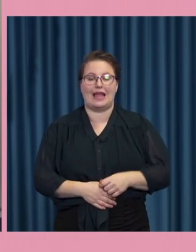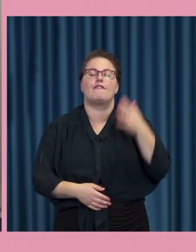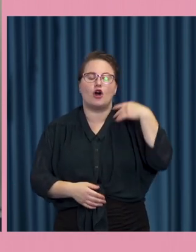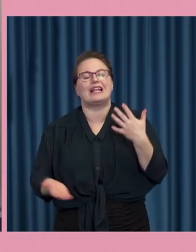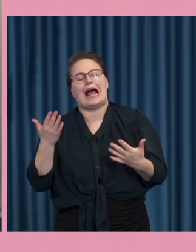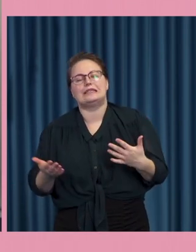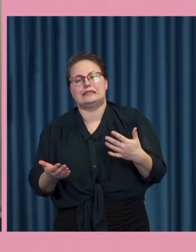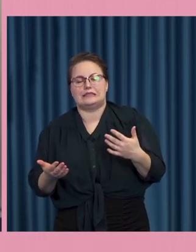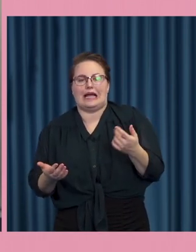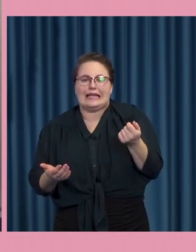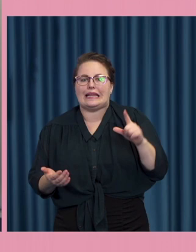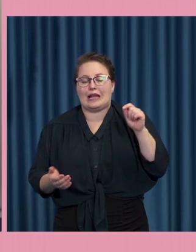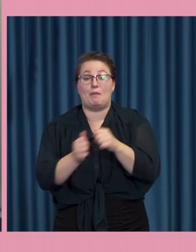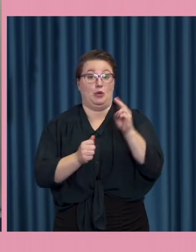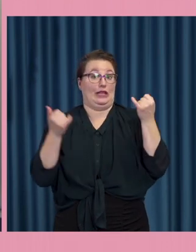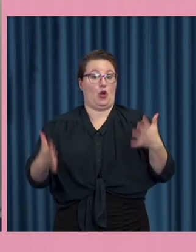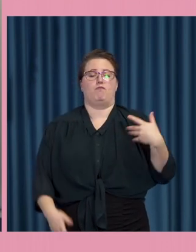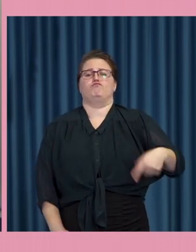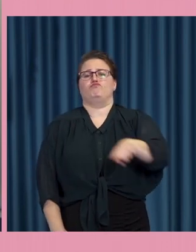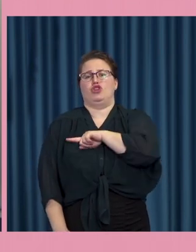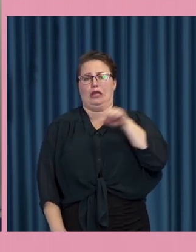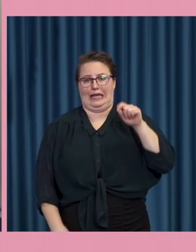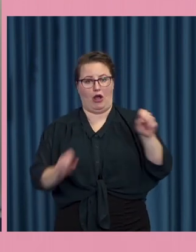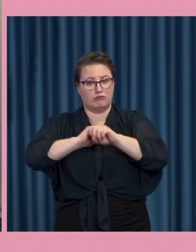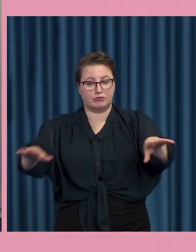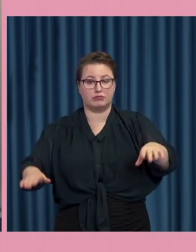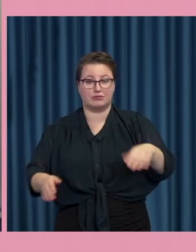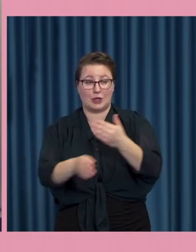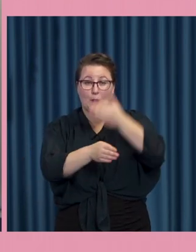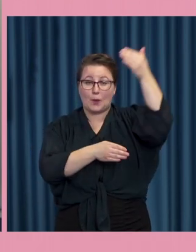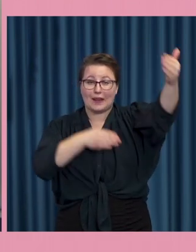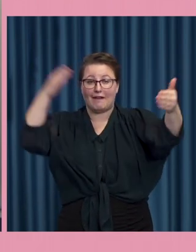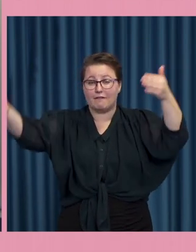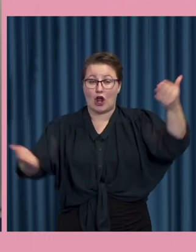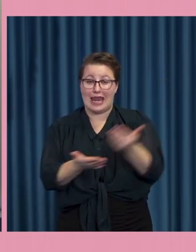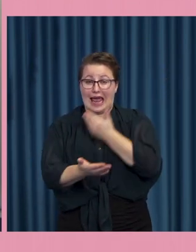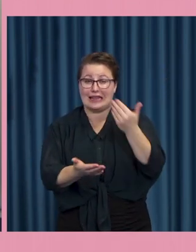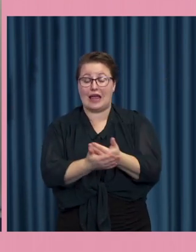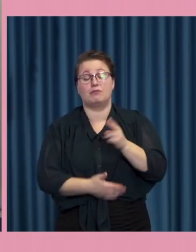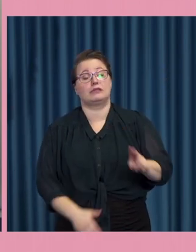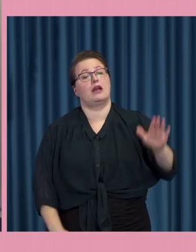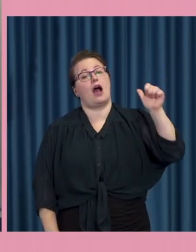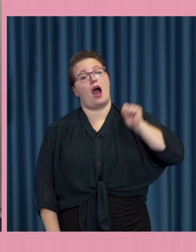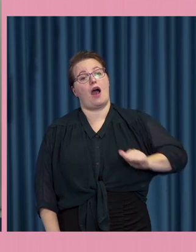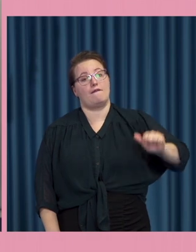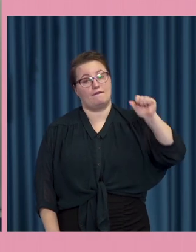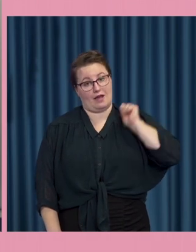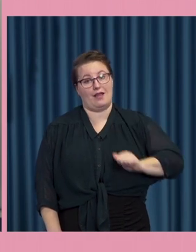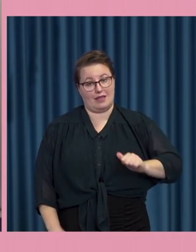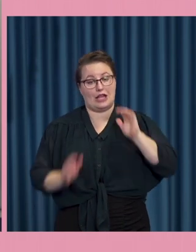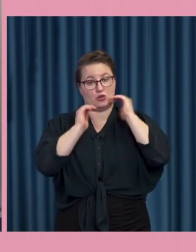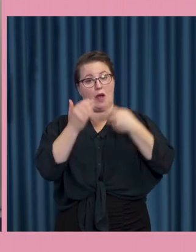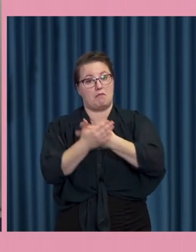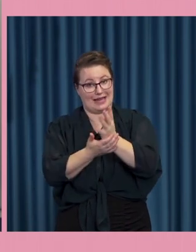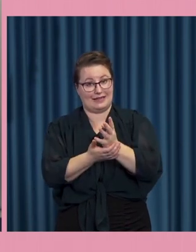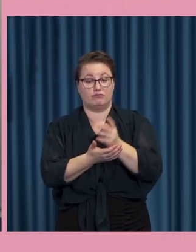grad. Främmande makt använder i väldigt hög grad sociala medier för